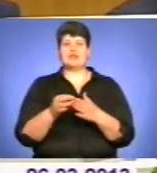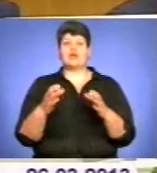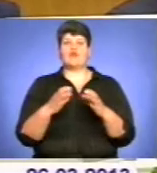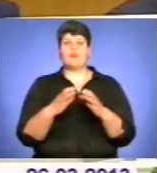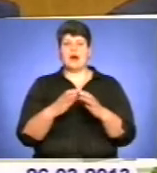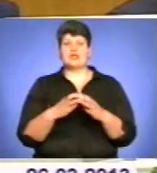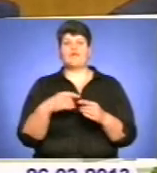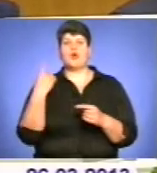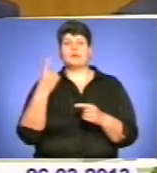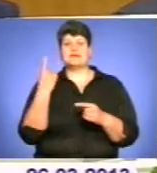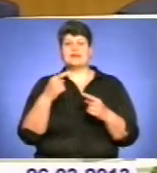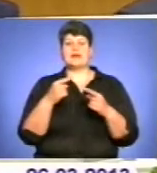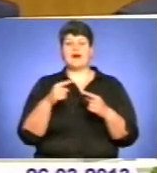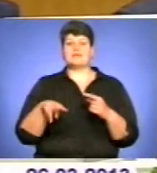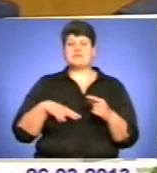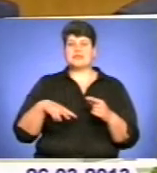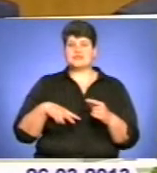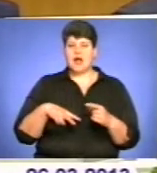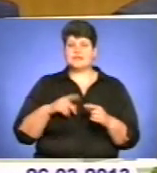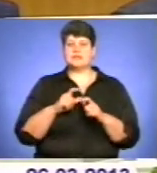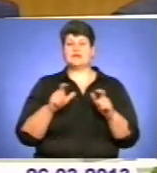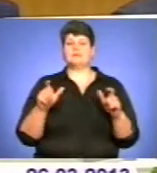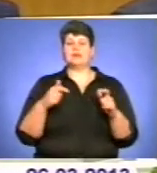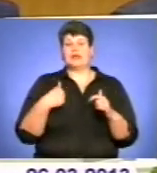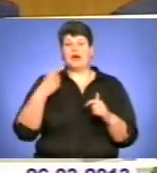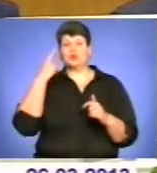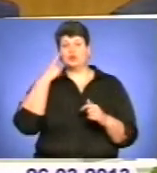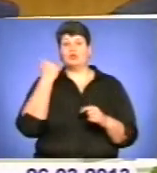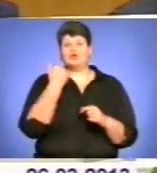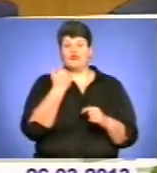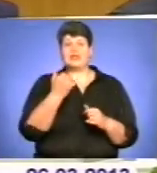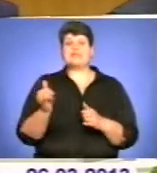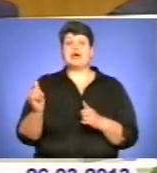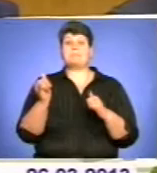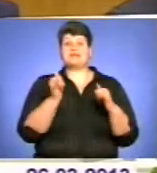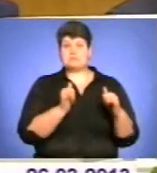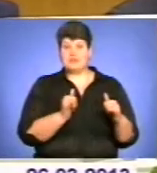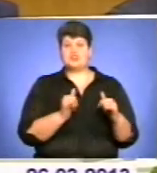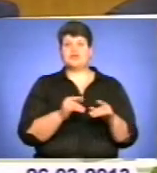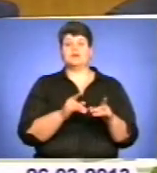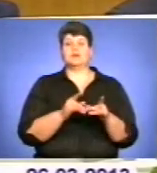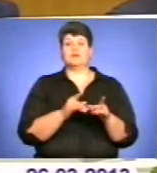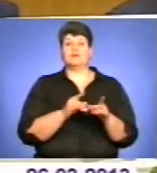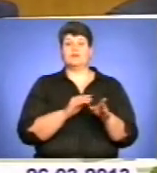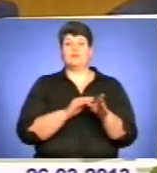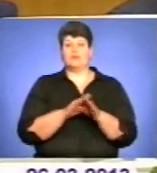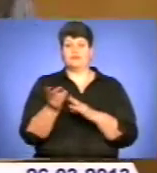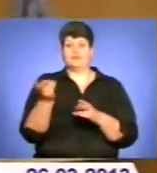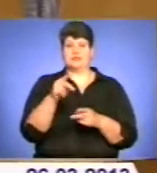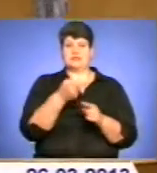обласній адміністрації. І думаю, він забезпечить явку цих людей.